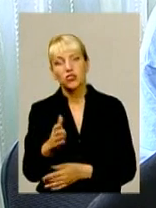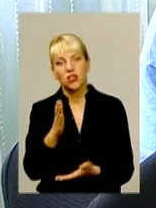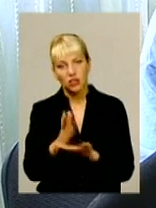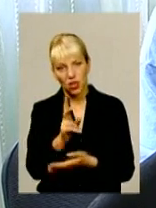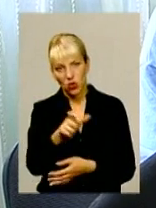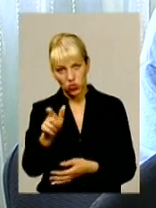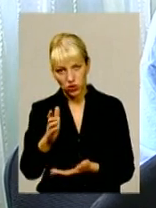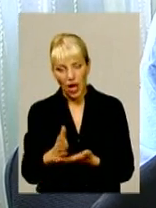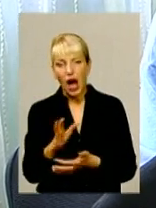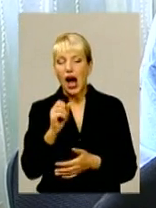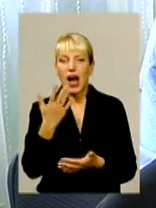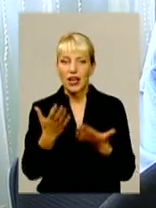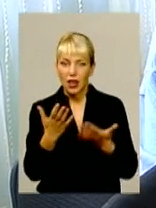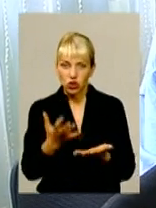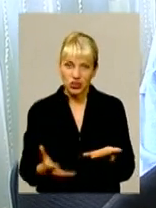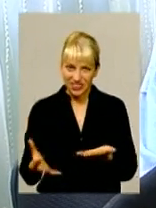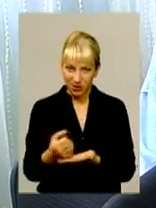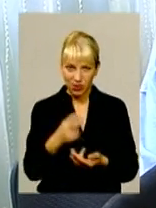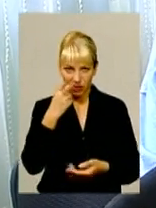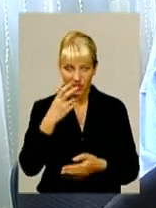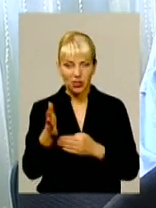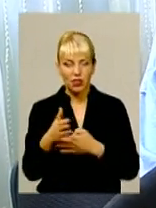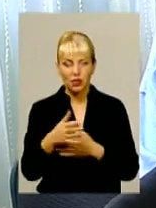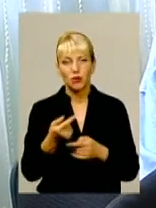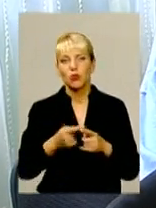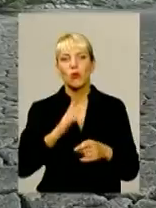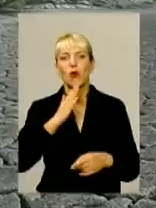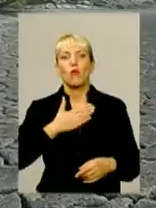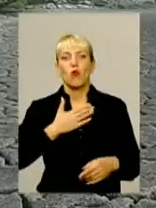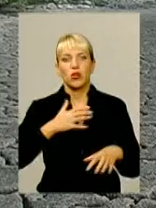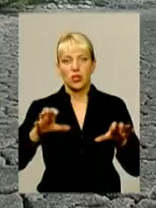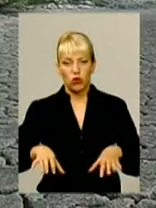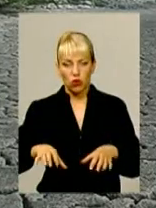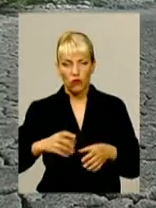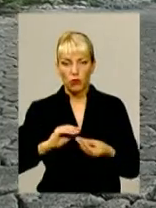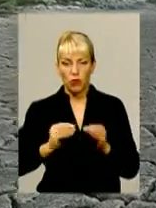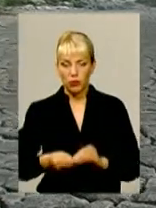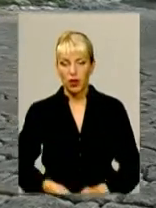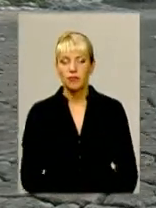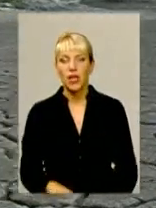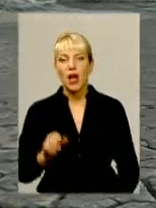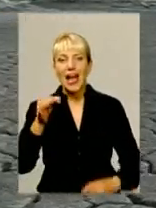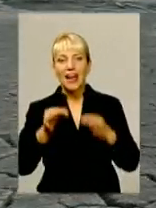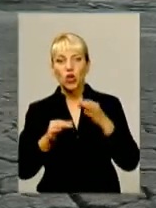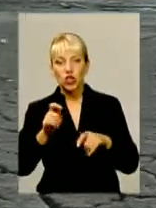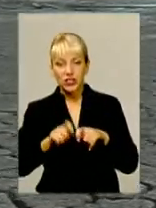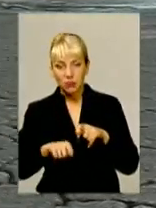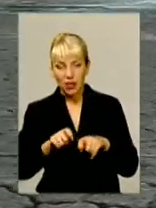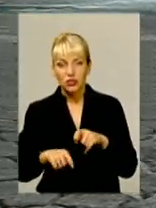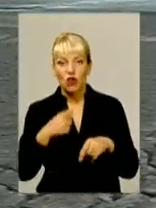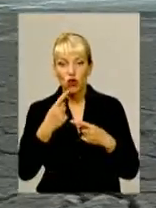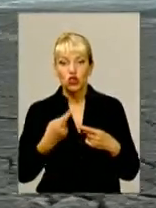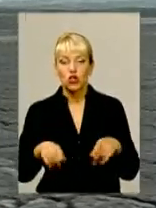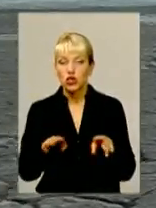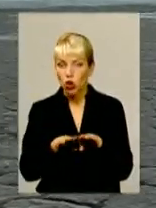це проблеми мої. Ну, нічого будемо, ми грішимо. В екологічній інспекції кажуть, схожих випадків у цьому